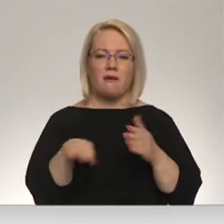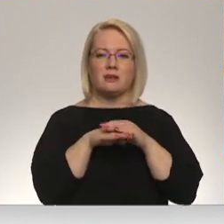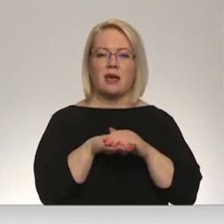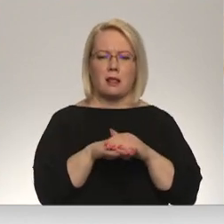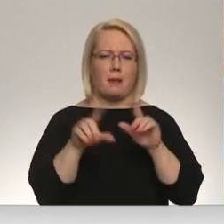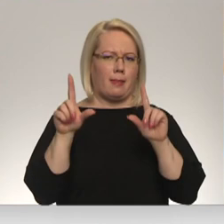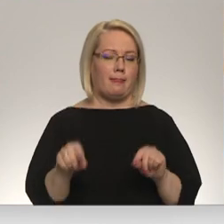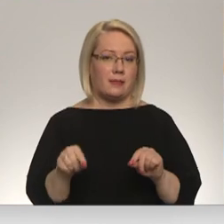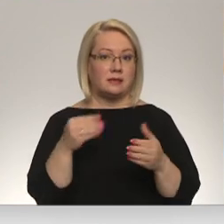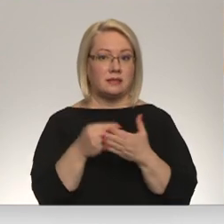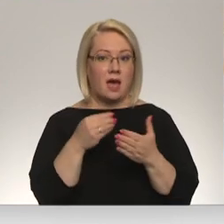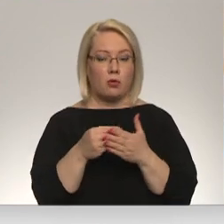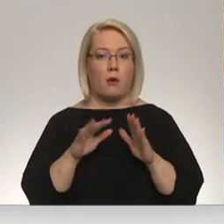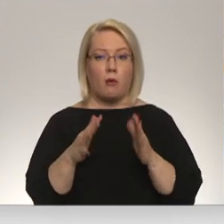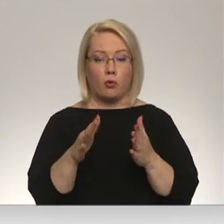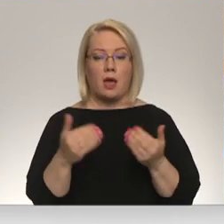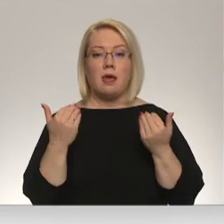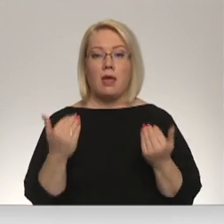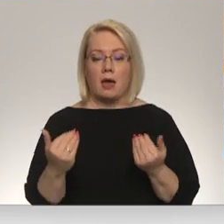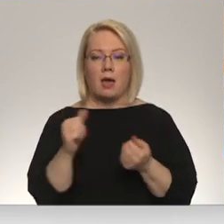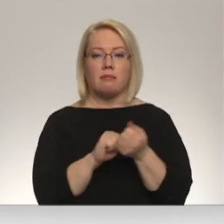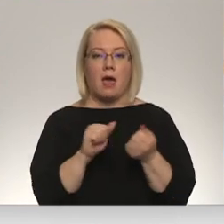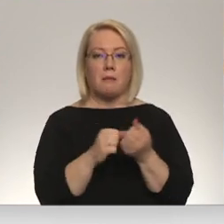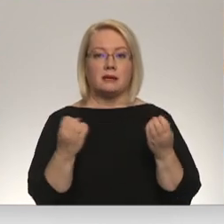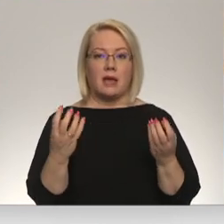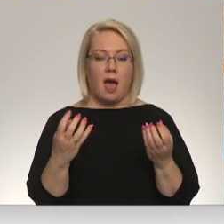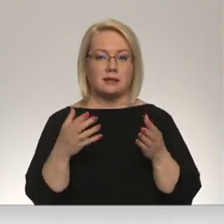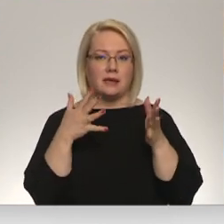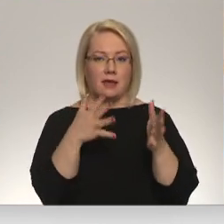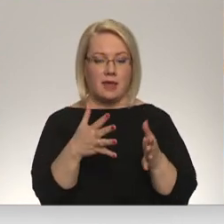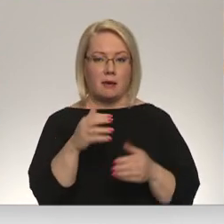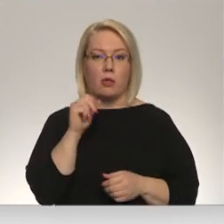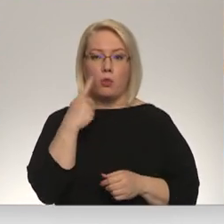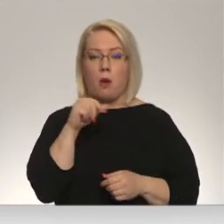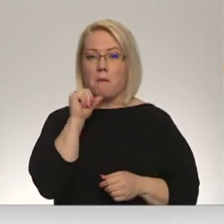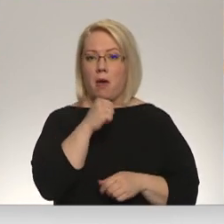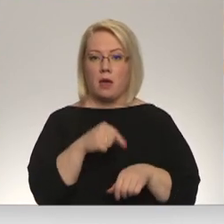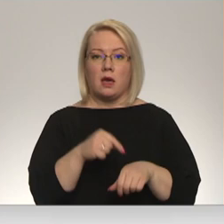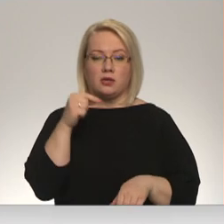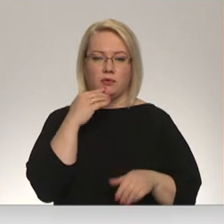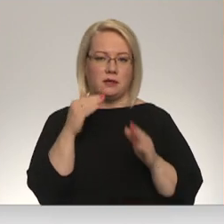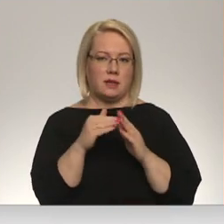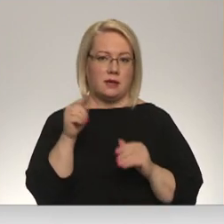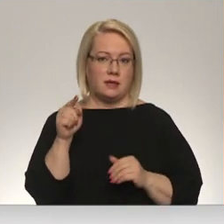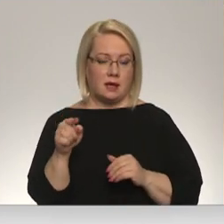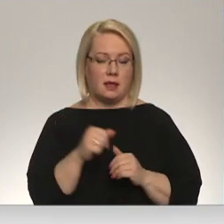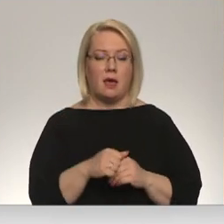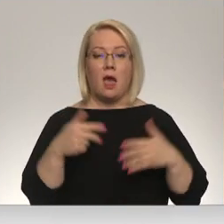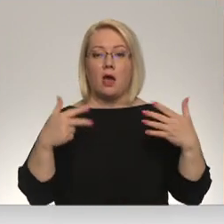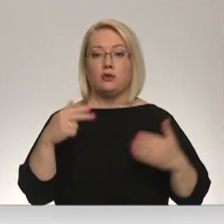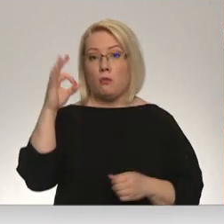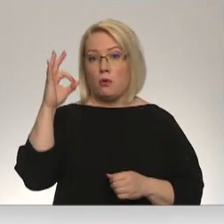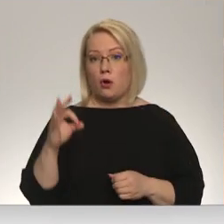siltumtarifu, augstās dabas gāzes cēnus ietekmi no māja izjutīs arī šajā pilsētā. 80%